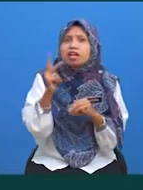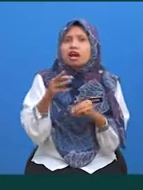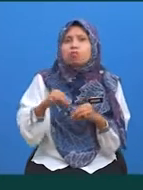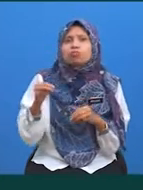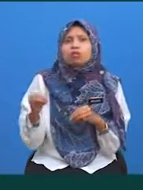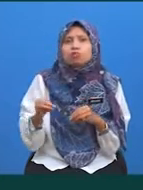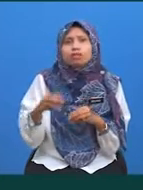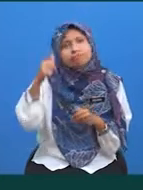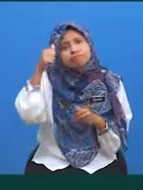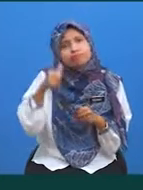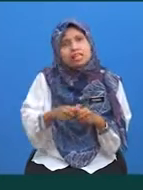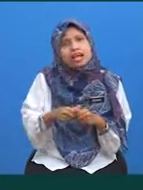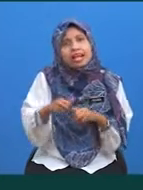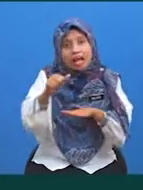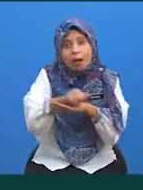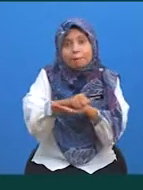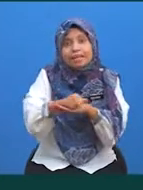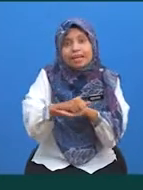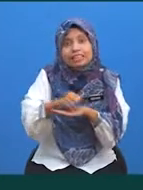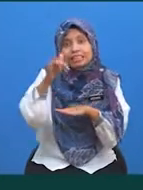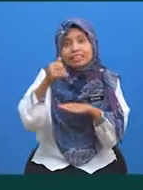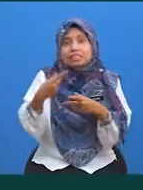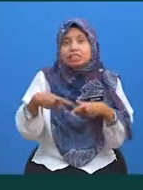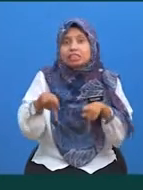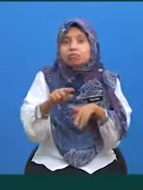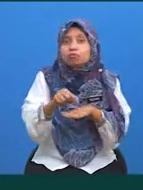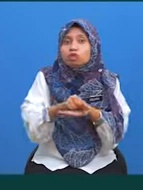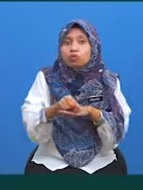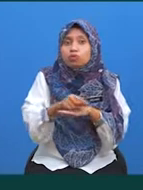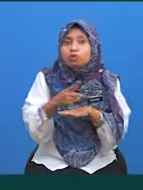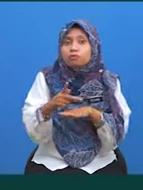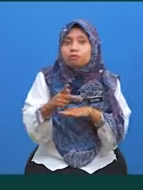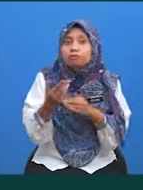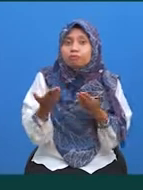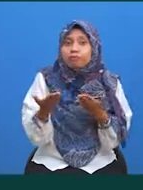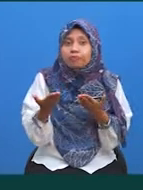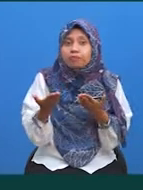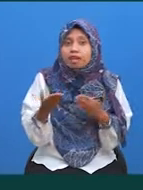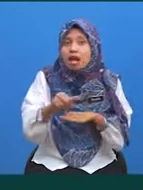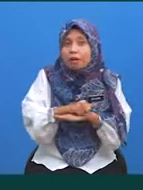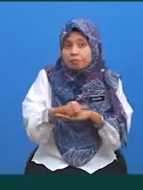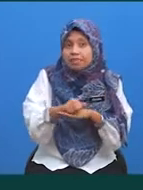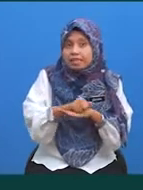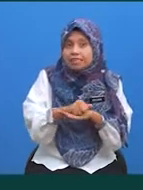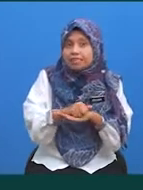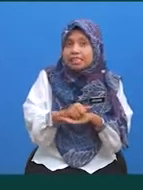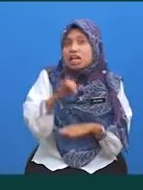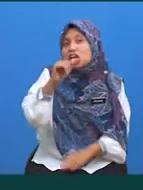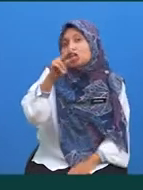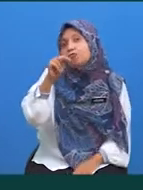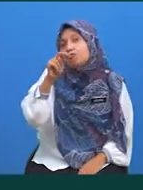-murid ingat aplikasi apa yang perlu digunakan? Ya, aplikasi inverse